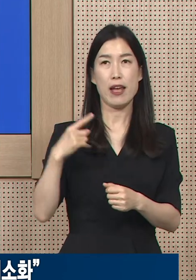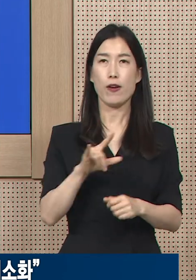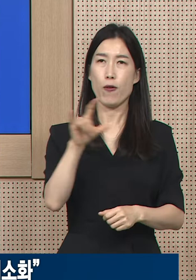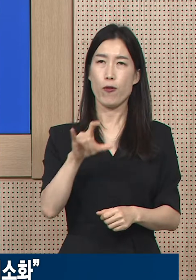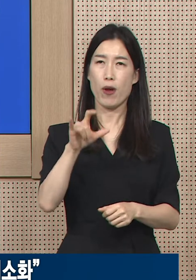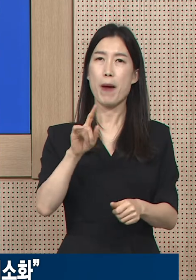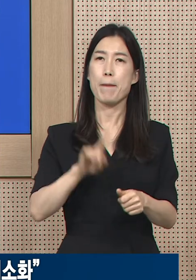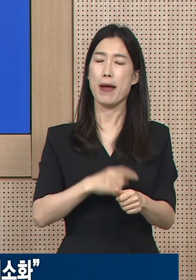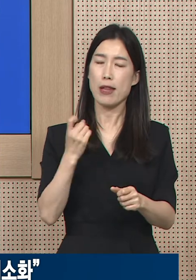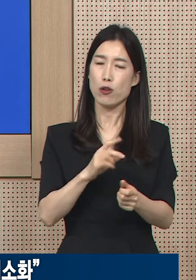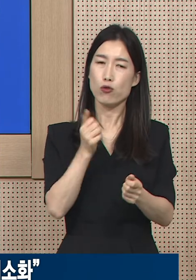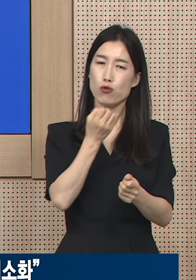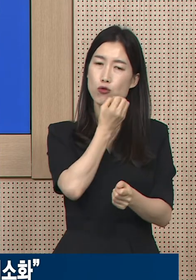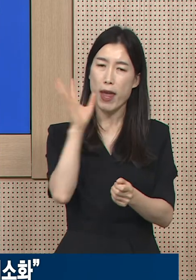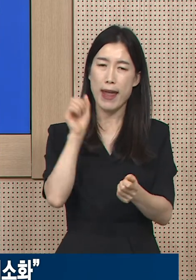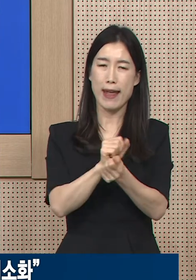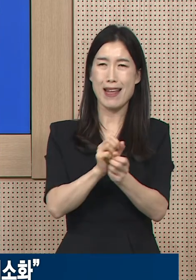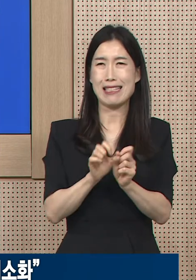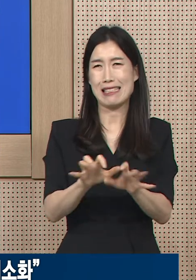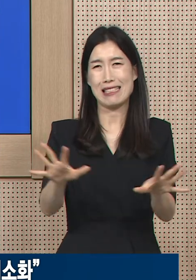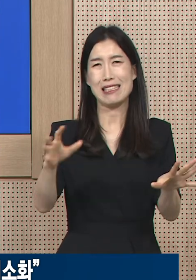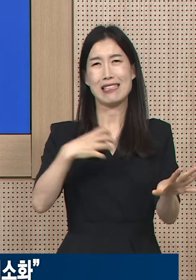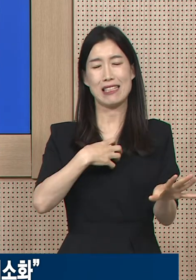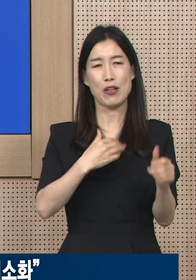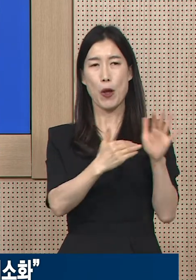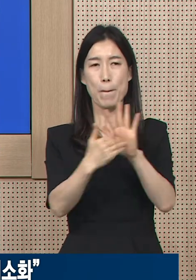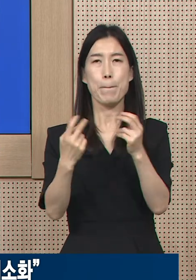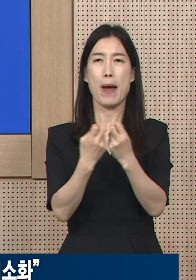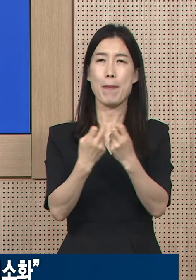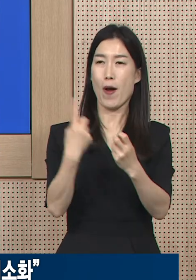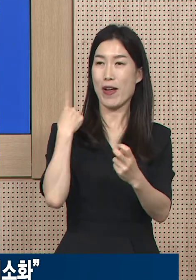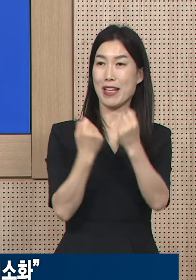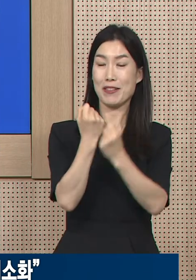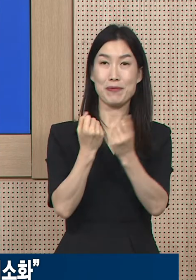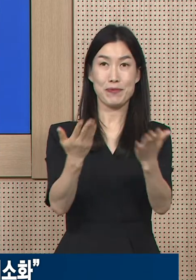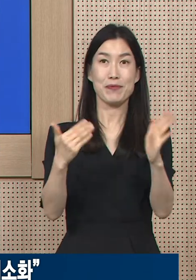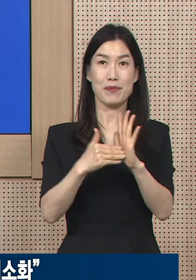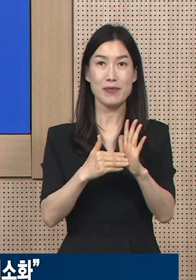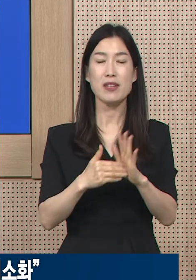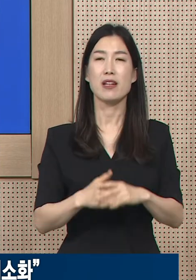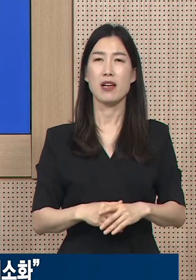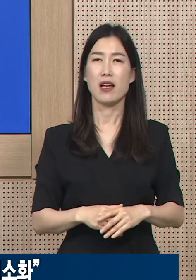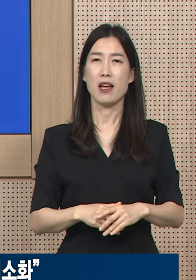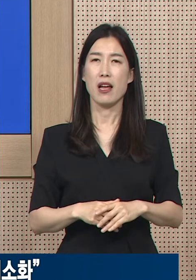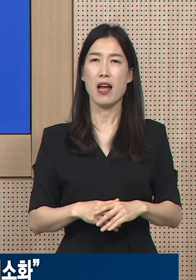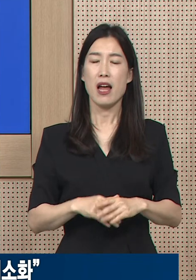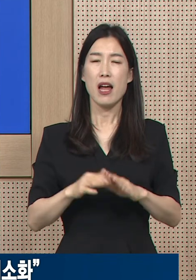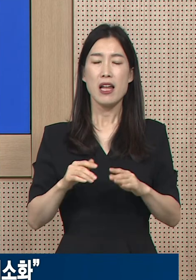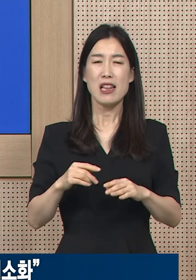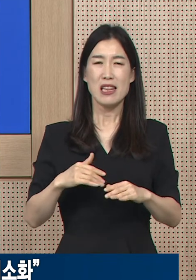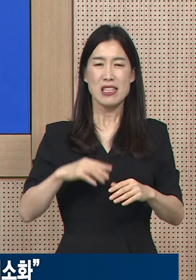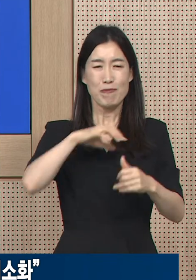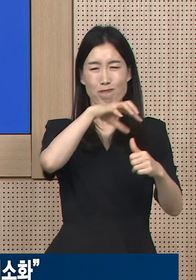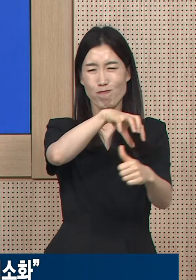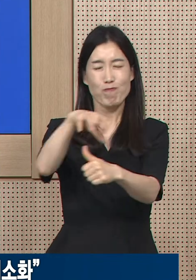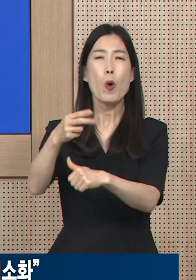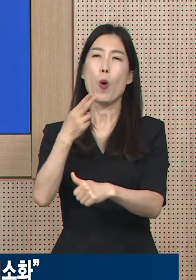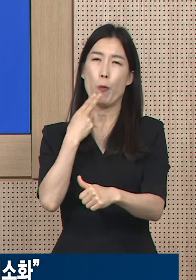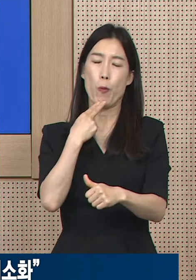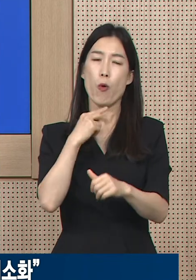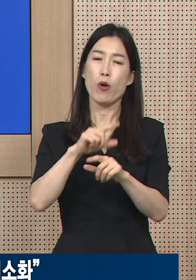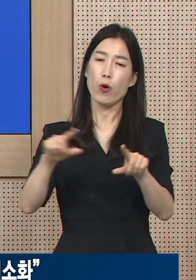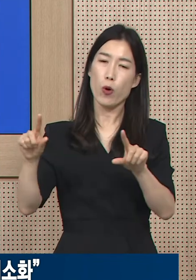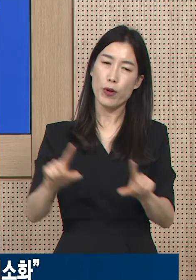발표했습니다. 재유행 대비 방역 대응 목표는 일상 회복을 유지하면서 위정증 사망 등 피해의